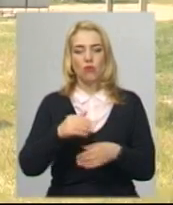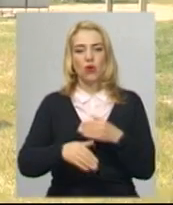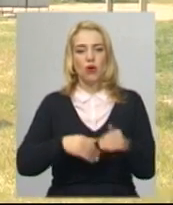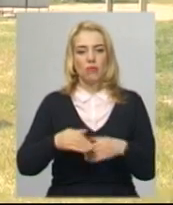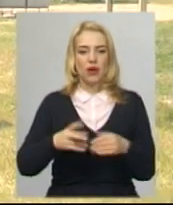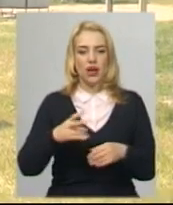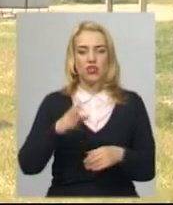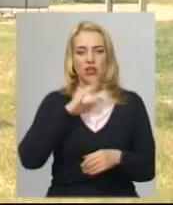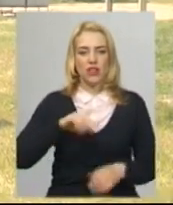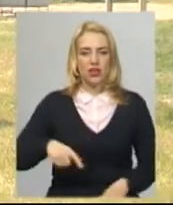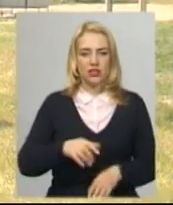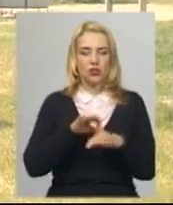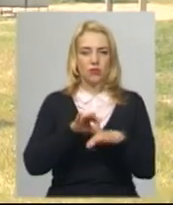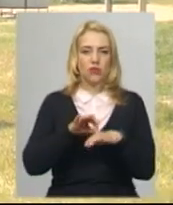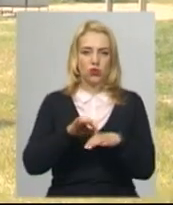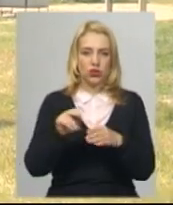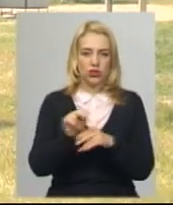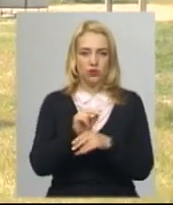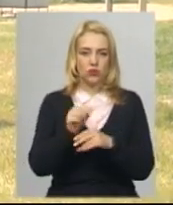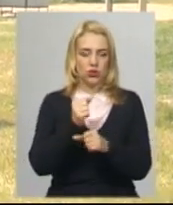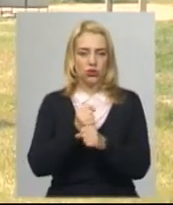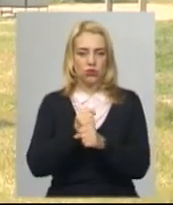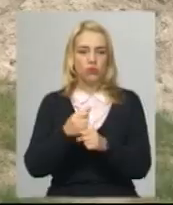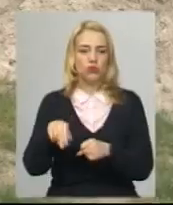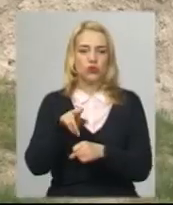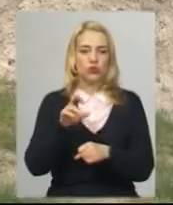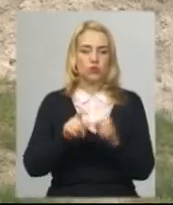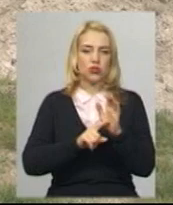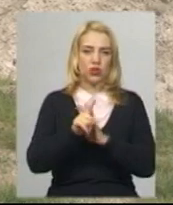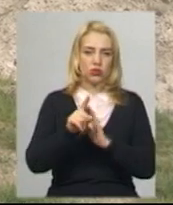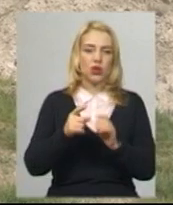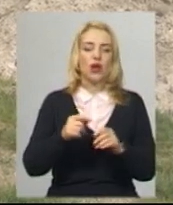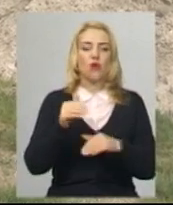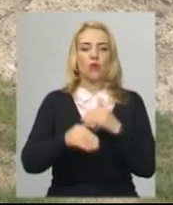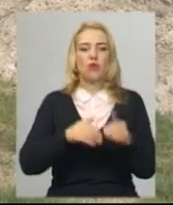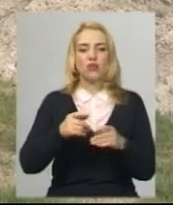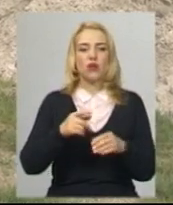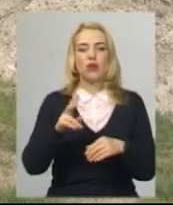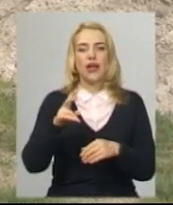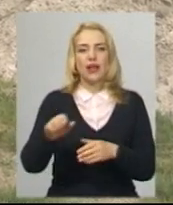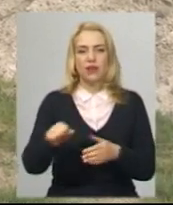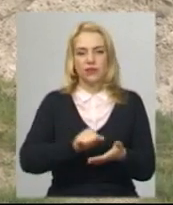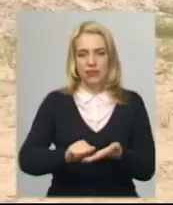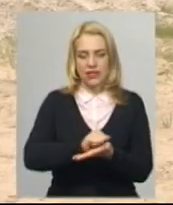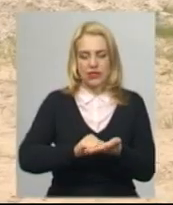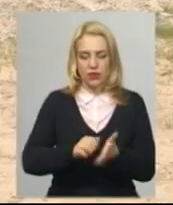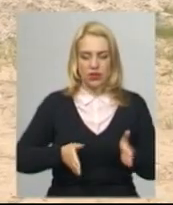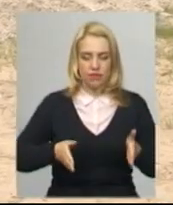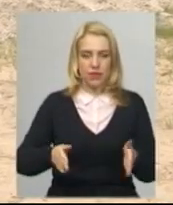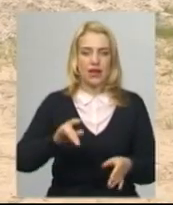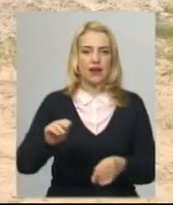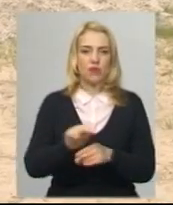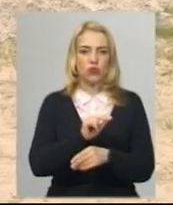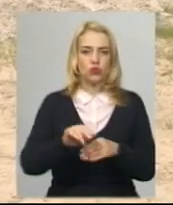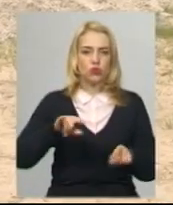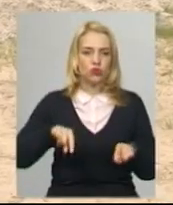Південний Бух ведуться роботи з його облаштування до початку купального сезону. Зокрема, оновлюють асфальтне покриття, ремонтуючи ями. Завезли 300 тонн